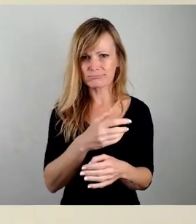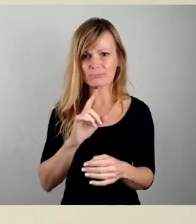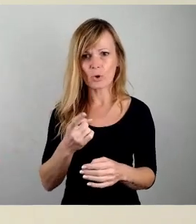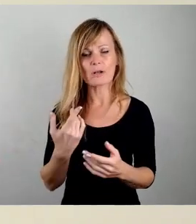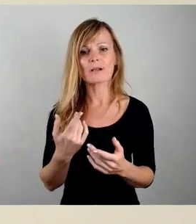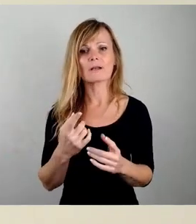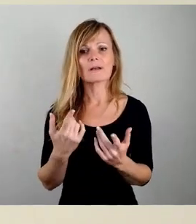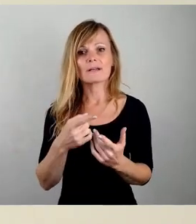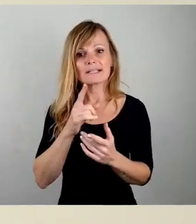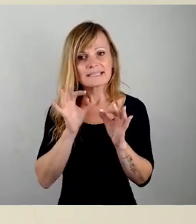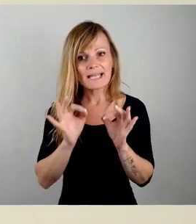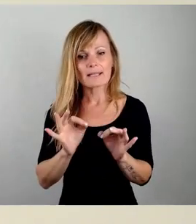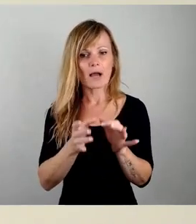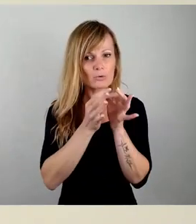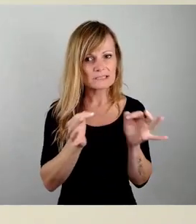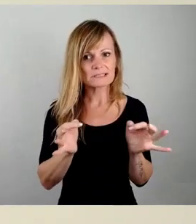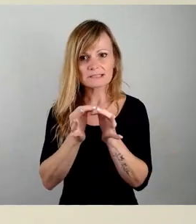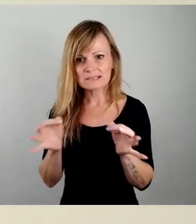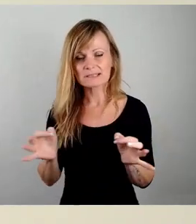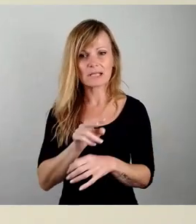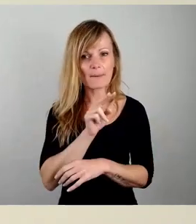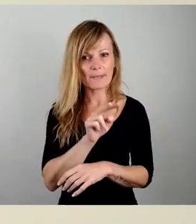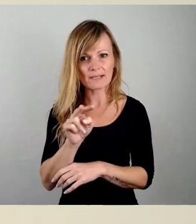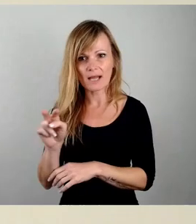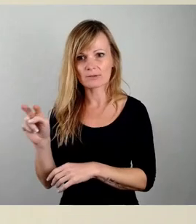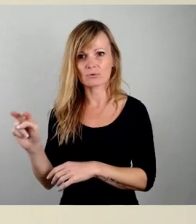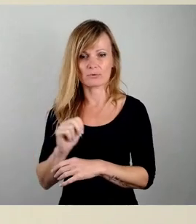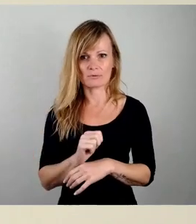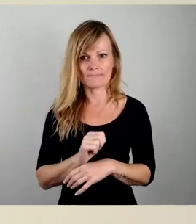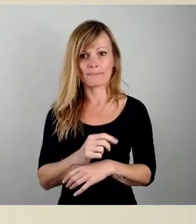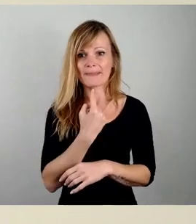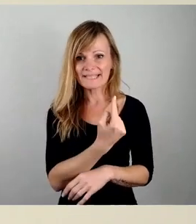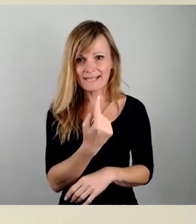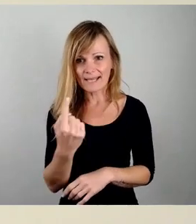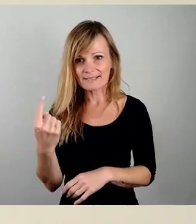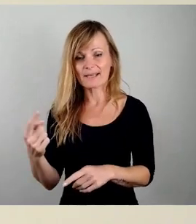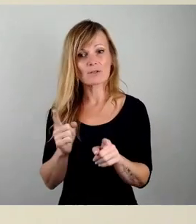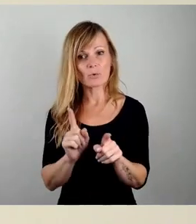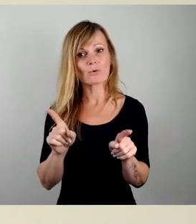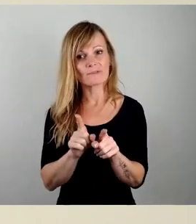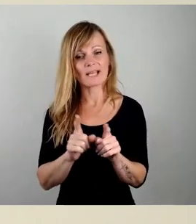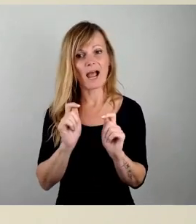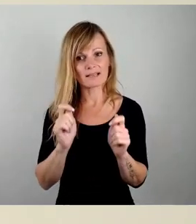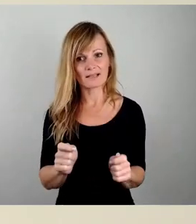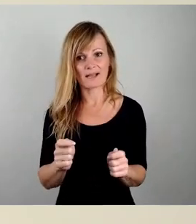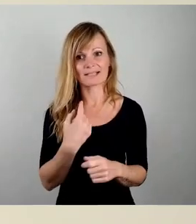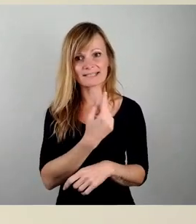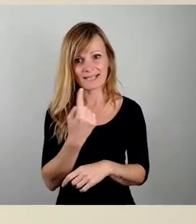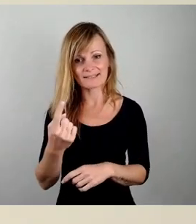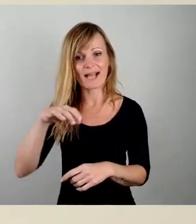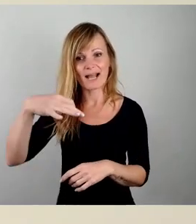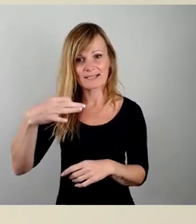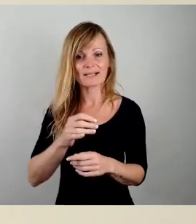vorgenommen und wir können jede, so wie es auch beantragt ist, einzelnen